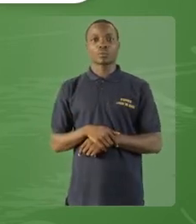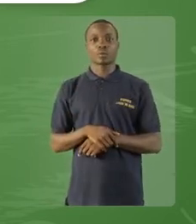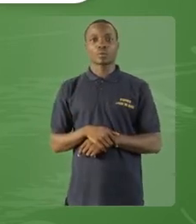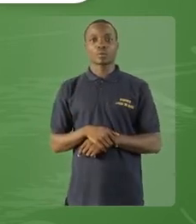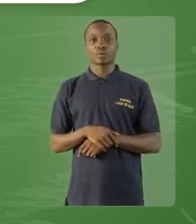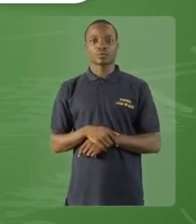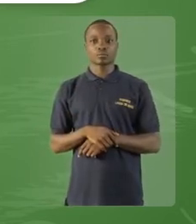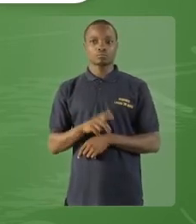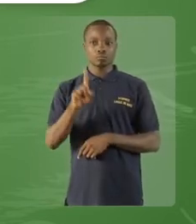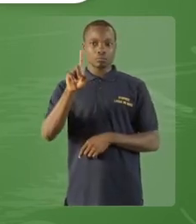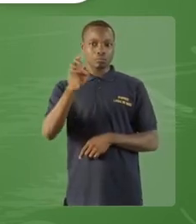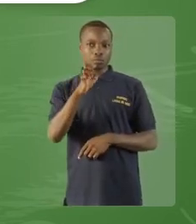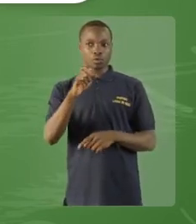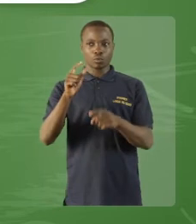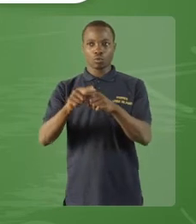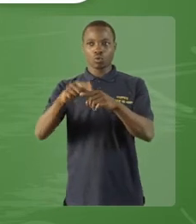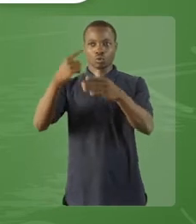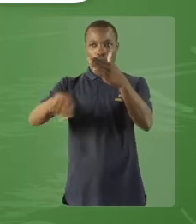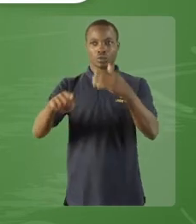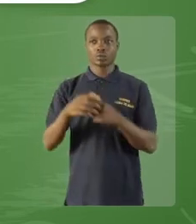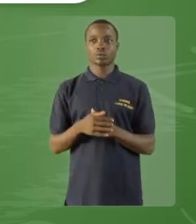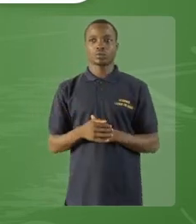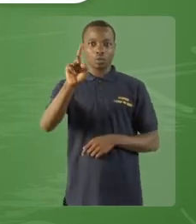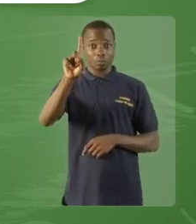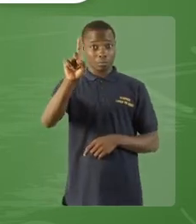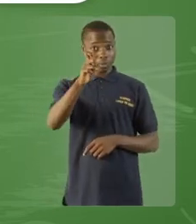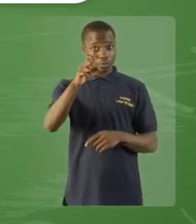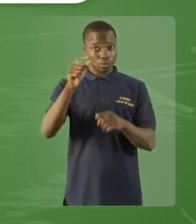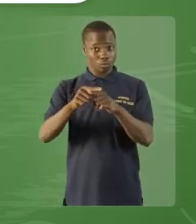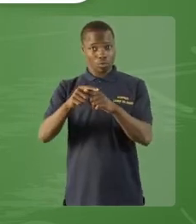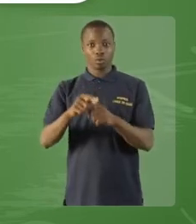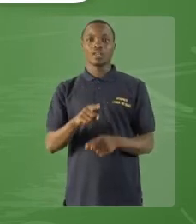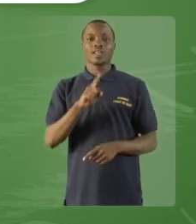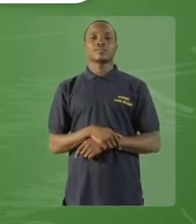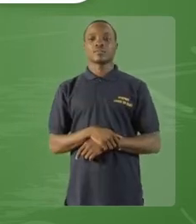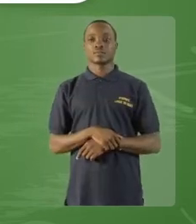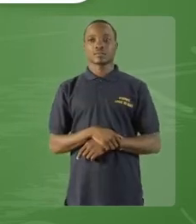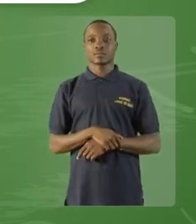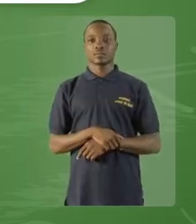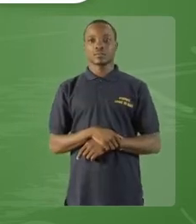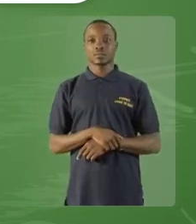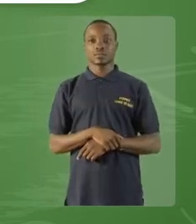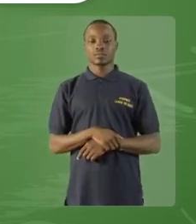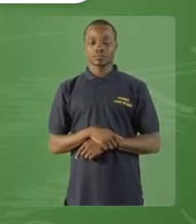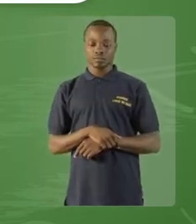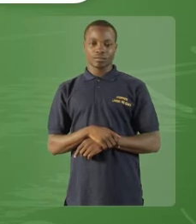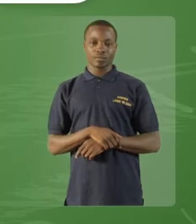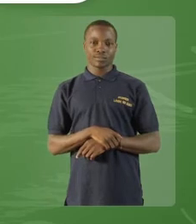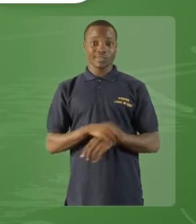verbe conjugué « tomber » comprend deux mots. Quel est le premier mot ? Le premier mot, c'est